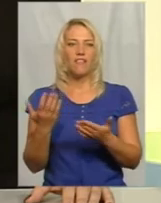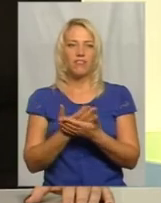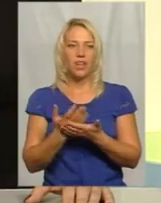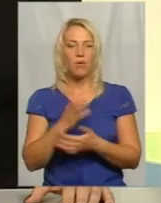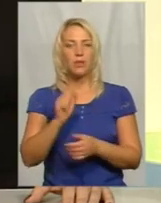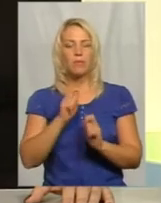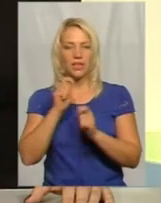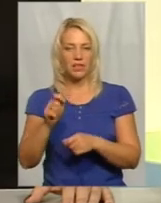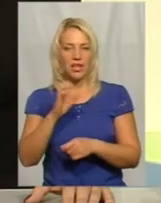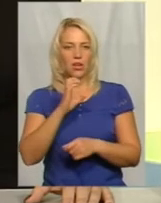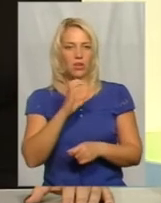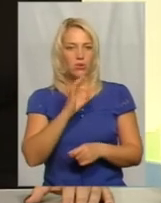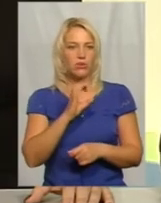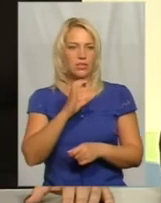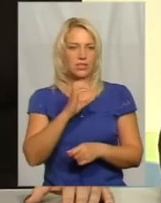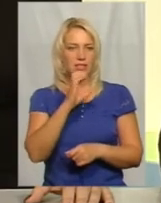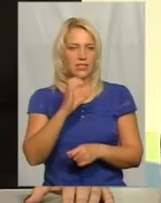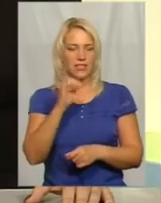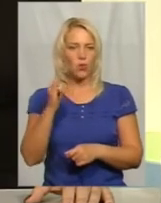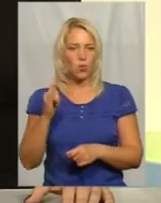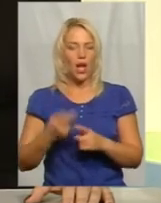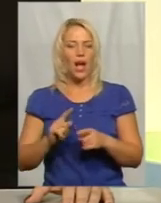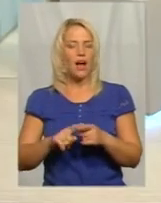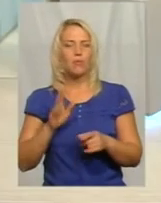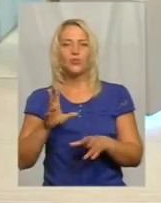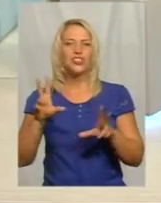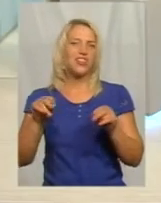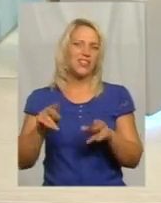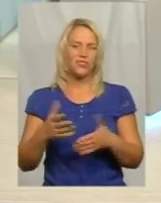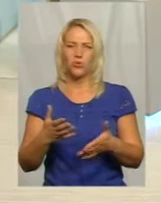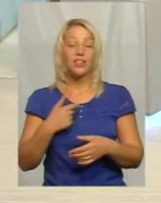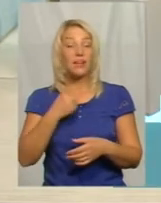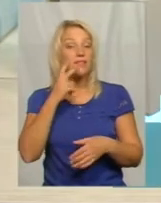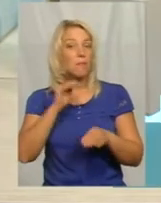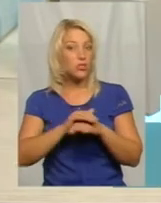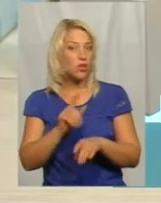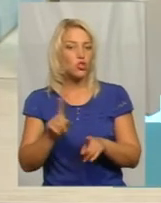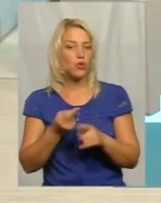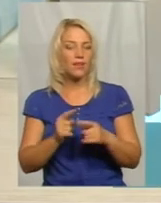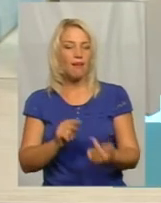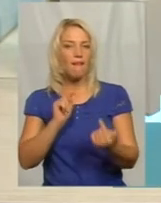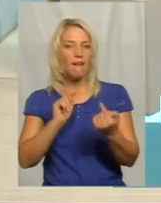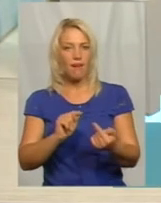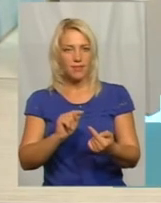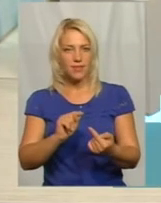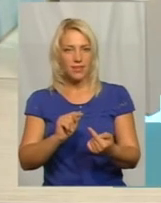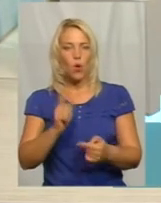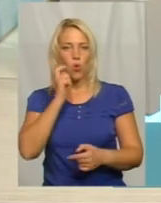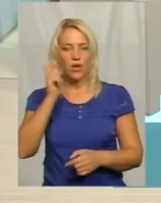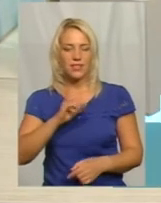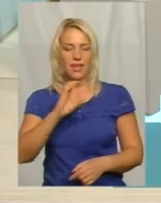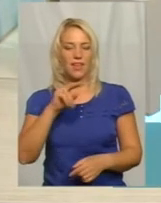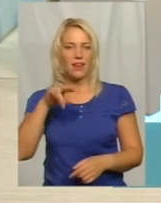Ой, вообще! Але я замечаю, що це антиукраїнська елітка, я і називаю це